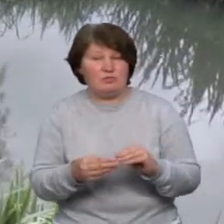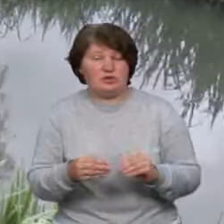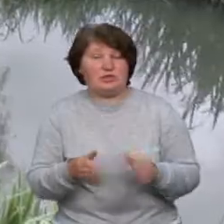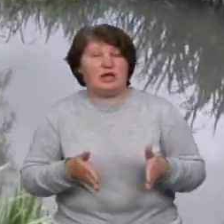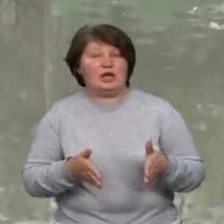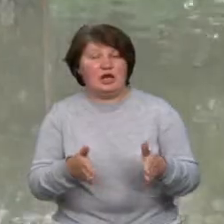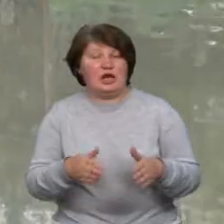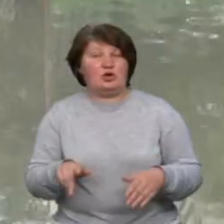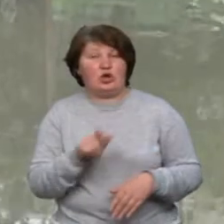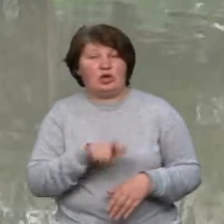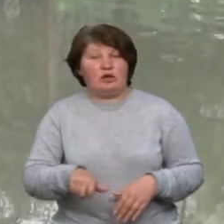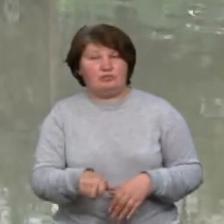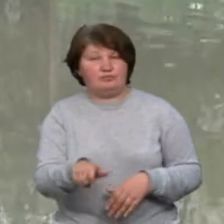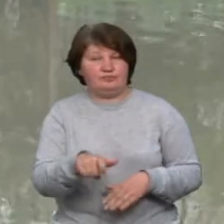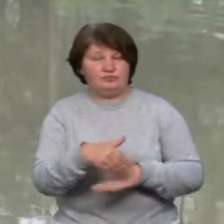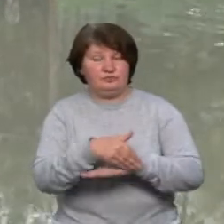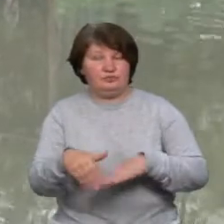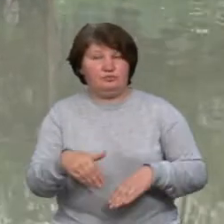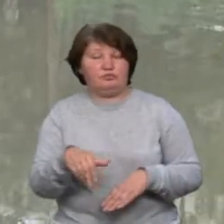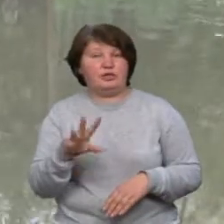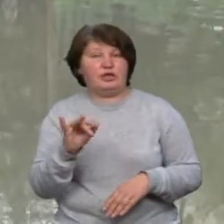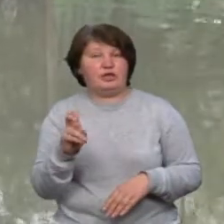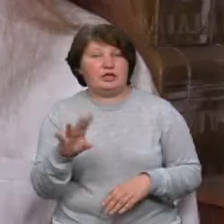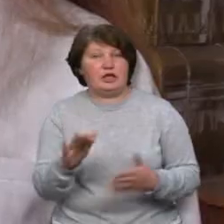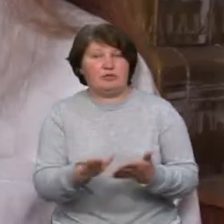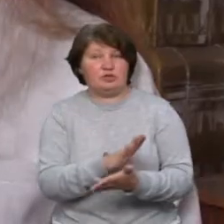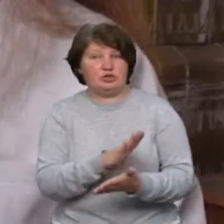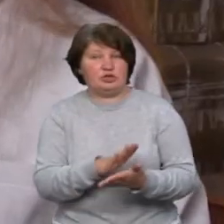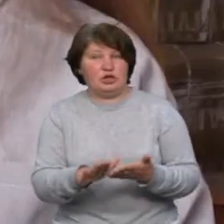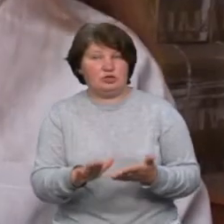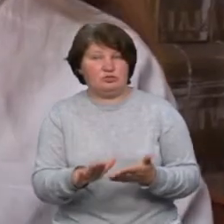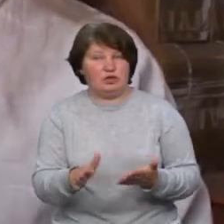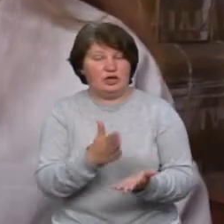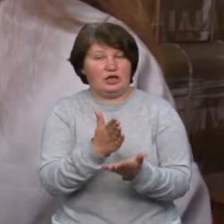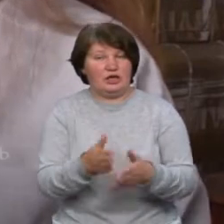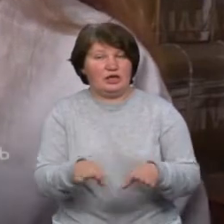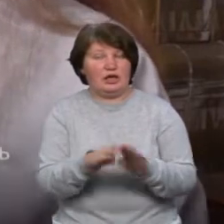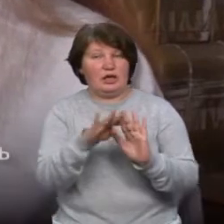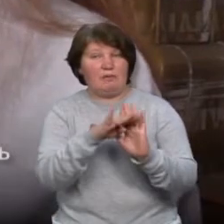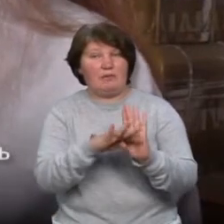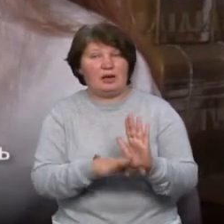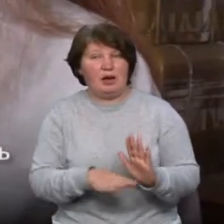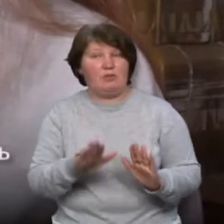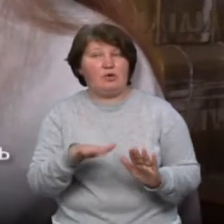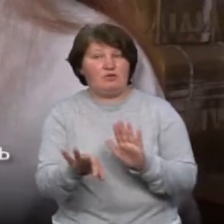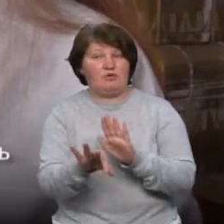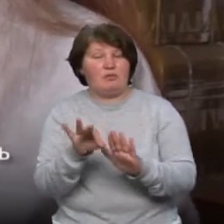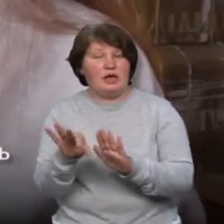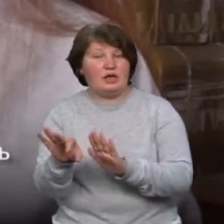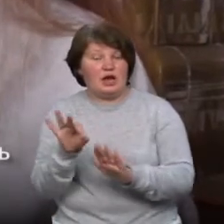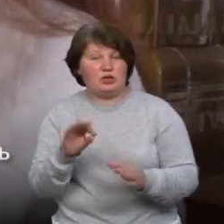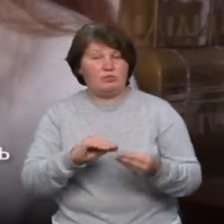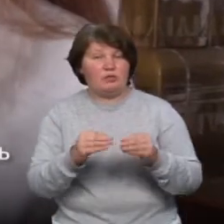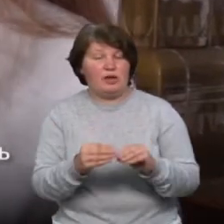вулицях у мікрорайонах Підгірки та Зайгір'я, які прочищатимуть. Складається такий перелік, і потім вибираються проблемні місця, де